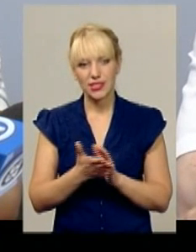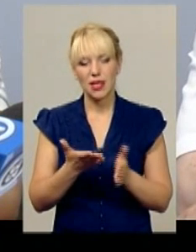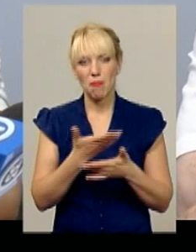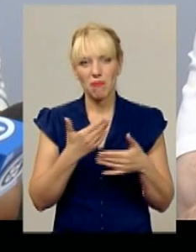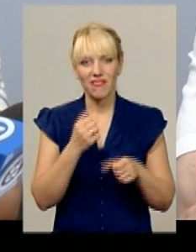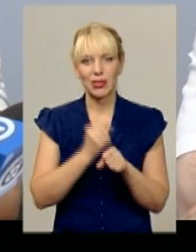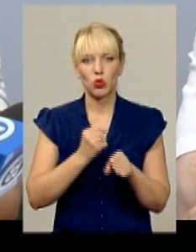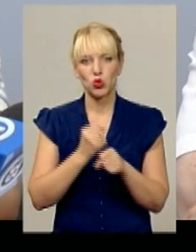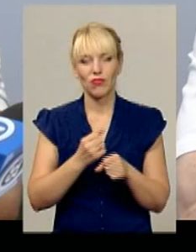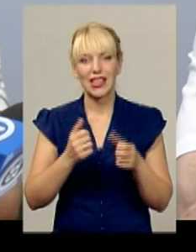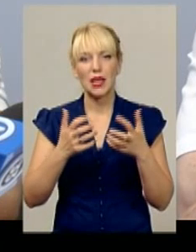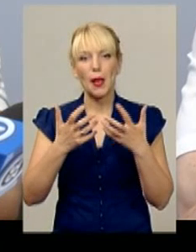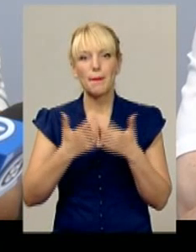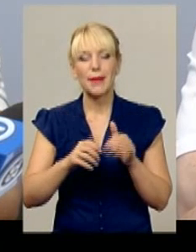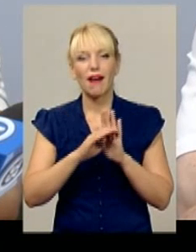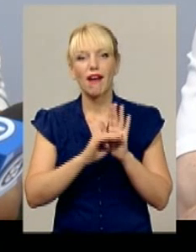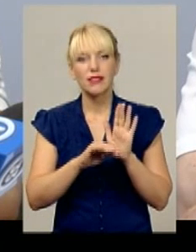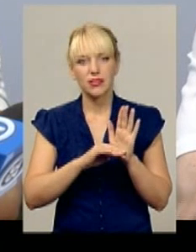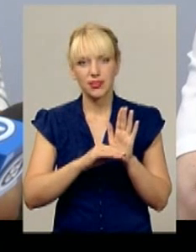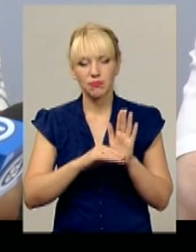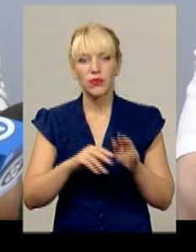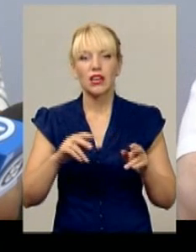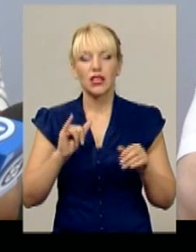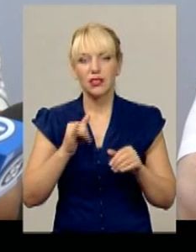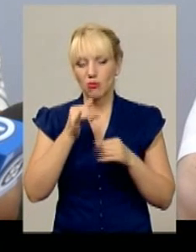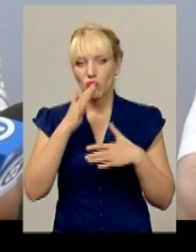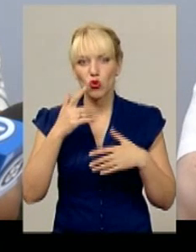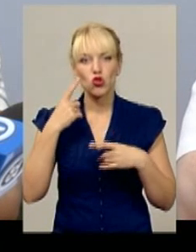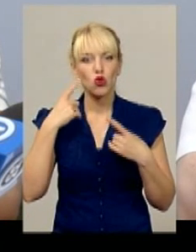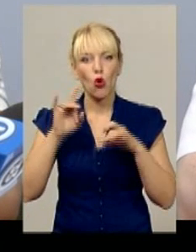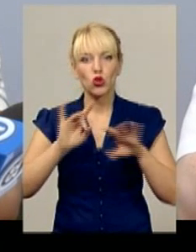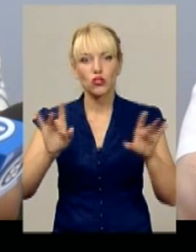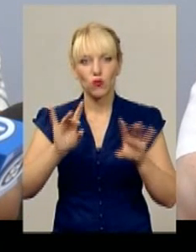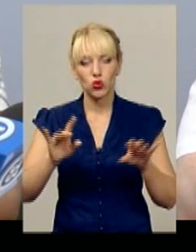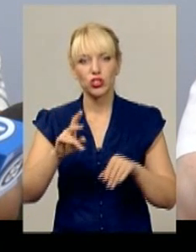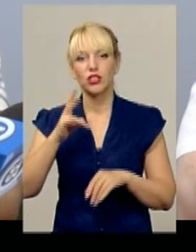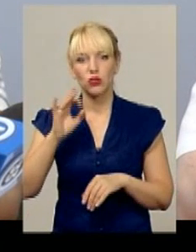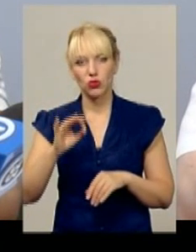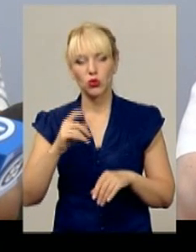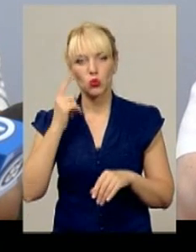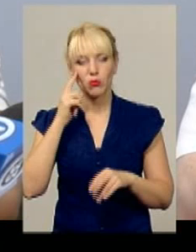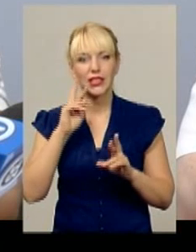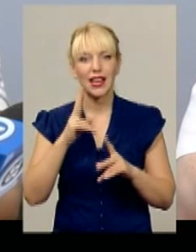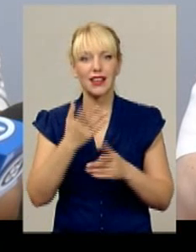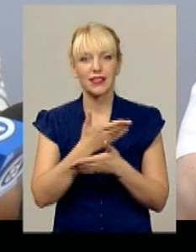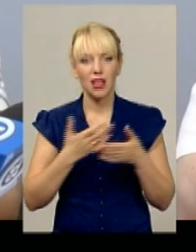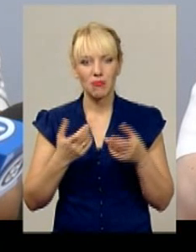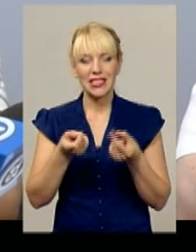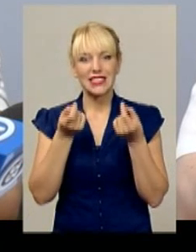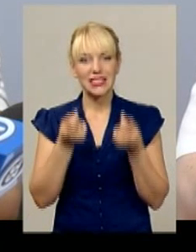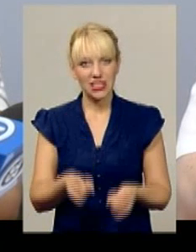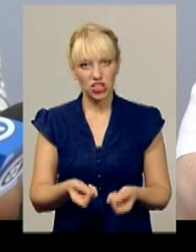випрацьовуємо механізм. Я зараз не можу вам їх озвучити, але випрацьовуємо, думаємо над тим, як нам здешевити